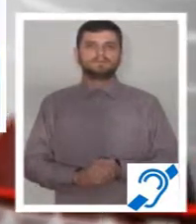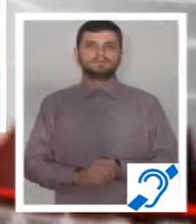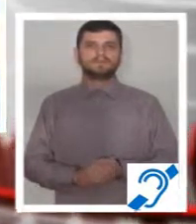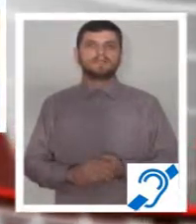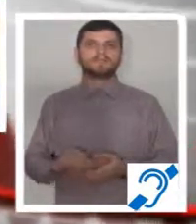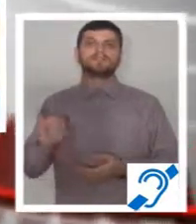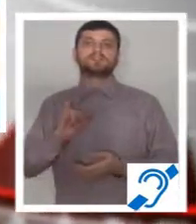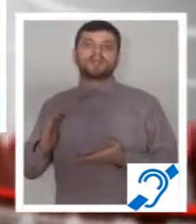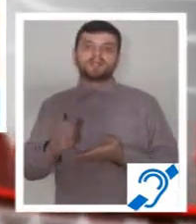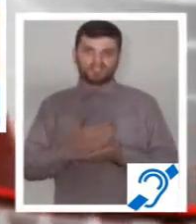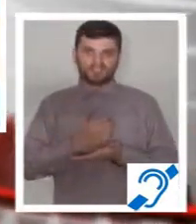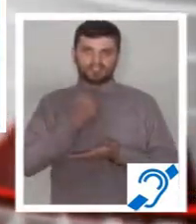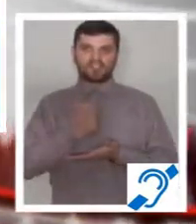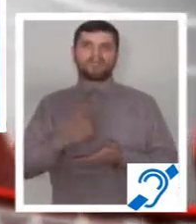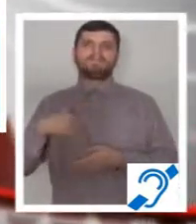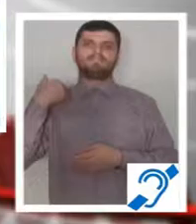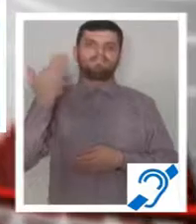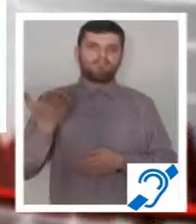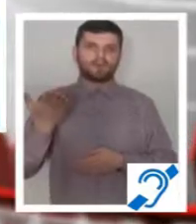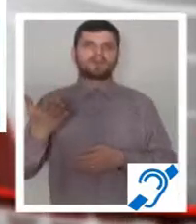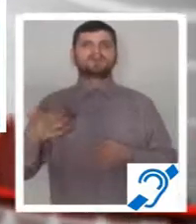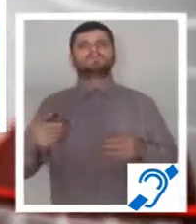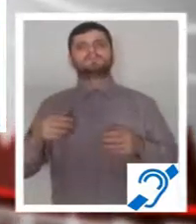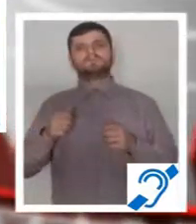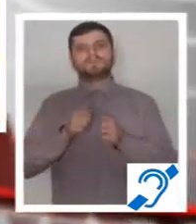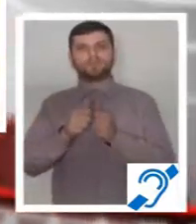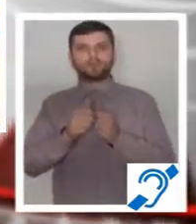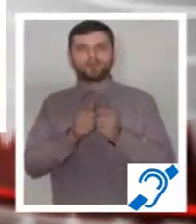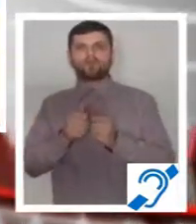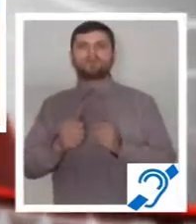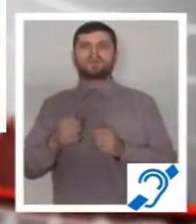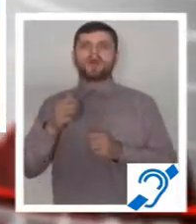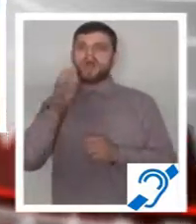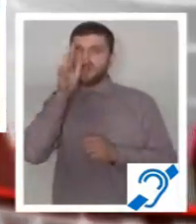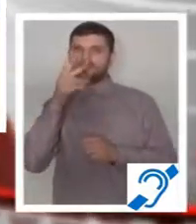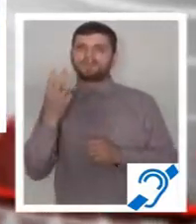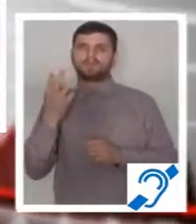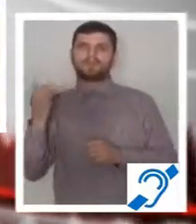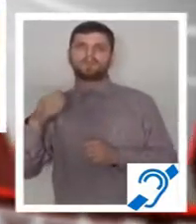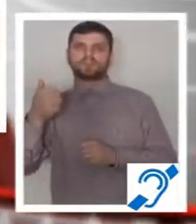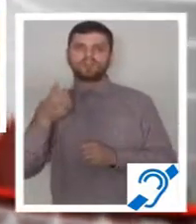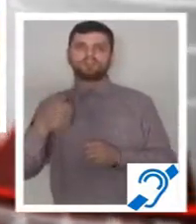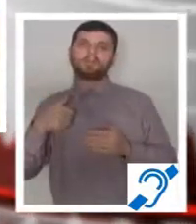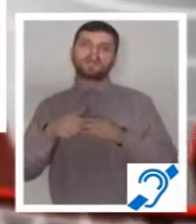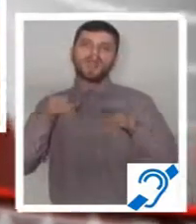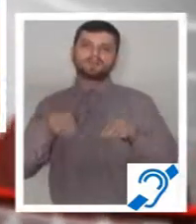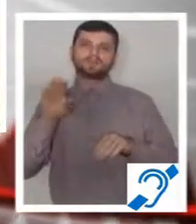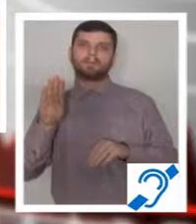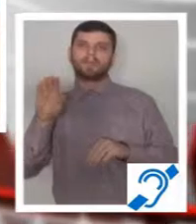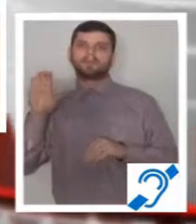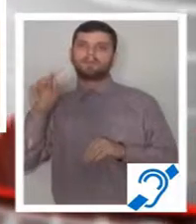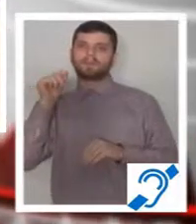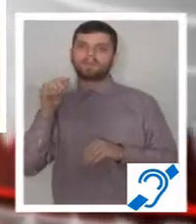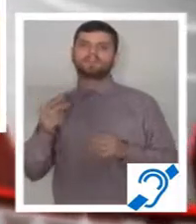Câștigătoarele acestei faze vor accede în final forul competiției programat în aprilie 2016. Până atunci, BCMU Piteș joacă